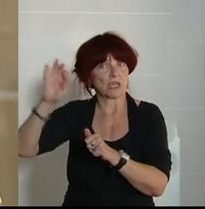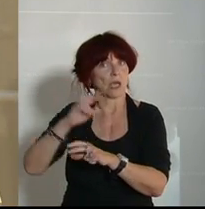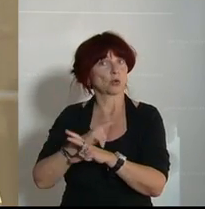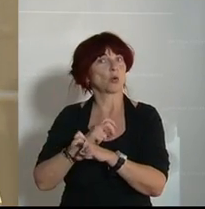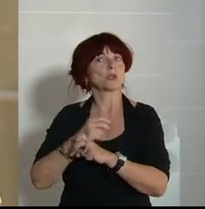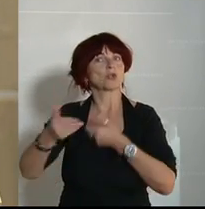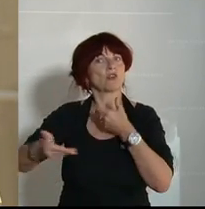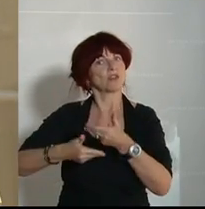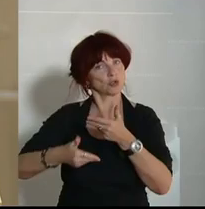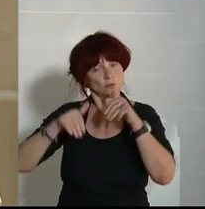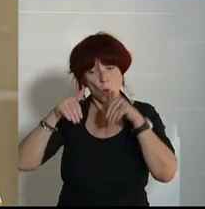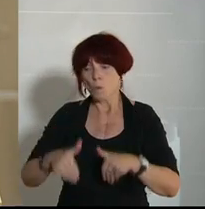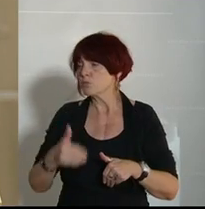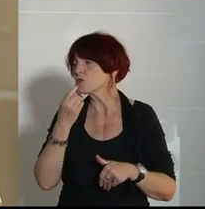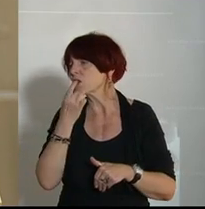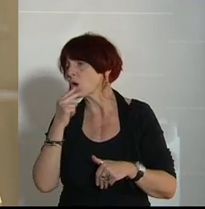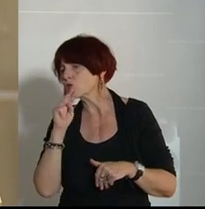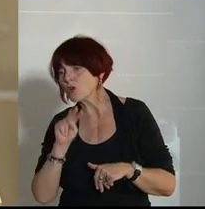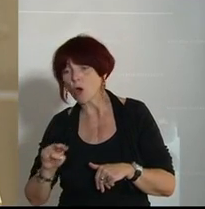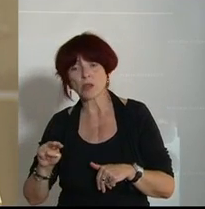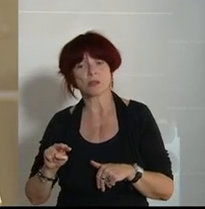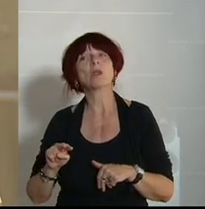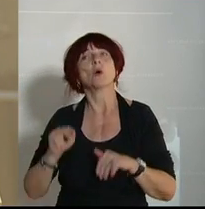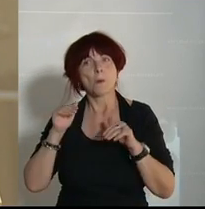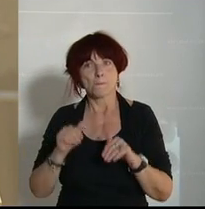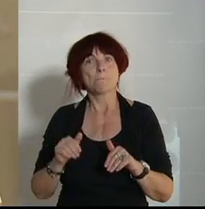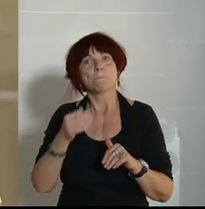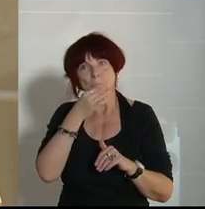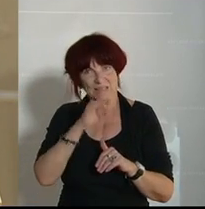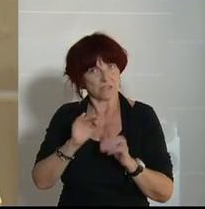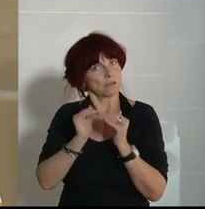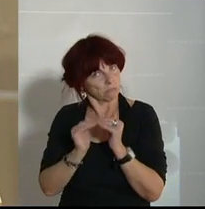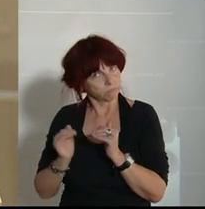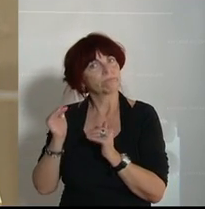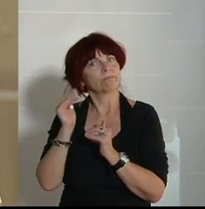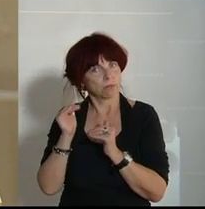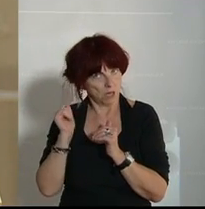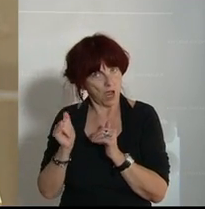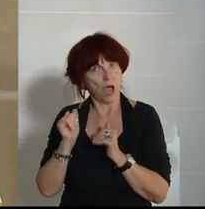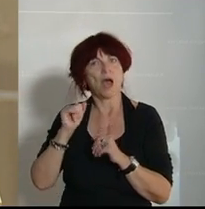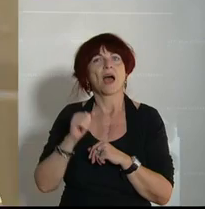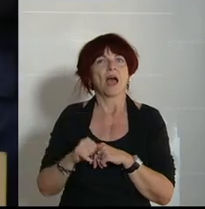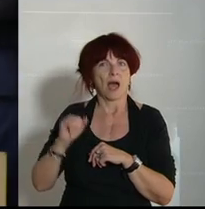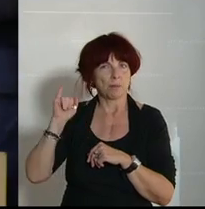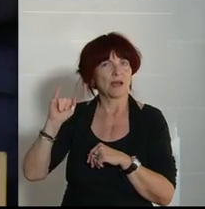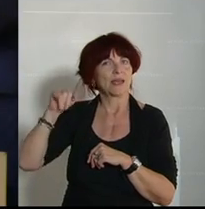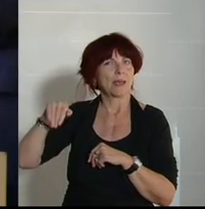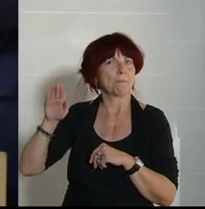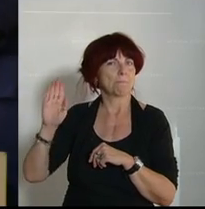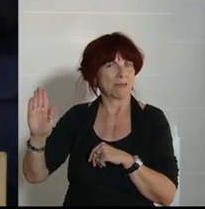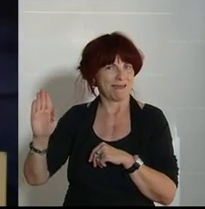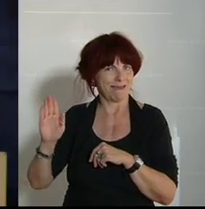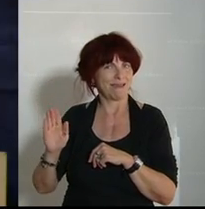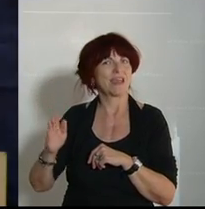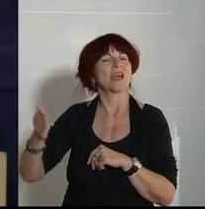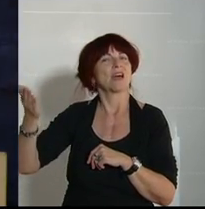da differenziere ich, ja, es ist gut, dass wir uns ein bisschen nach oben bewegt haben, aber wissen Sie, IMD, Sie kennen das, Sie haben auch eine Aussendung dazu